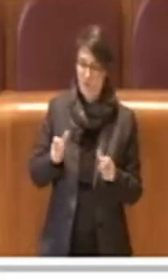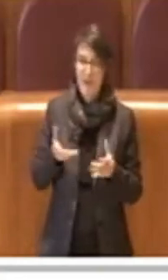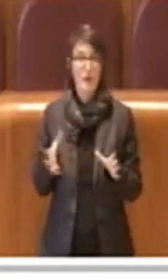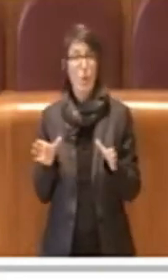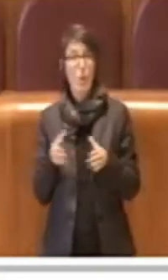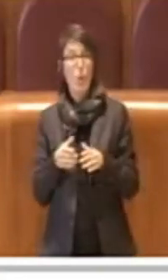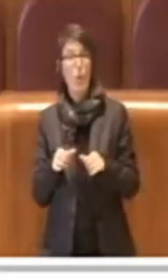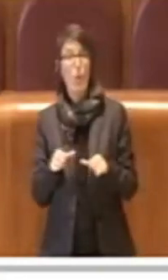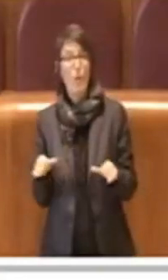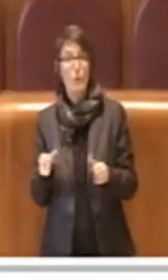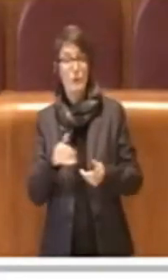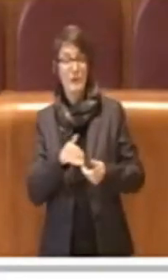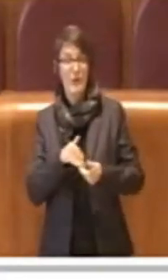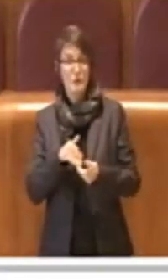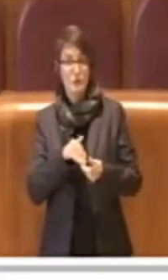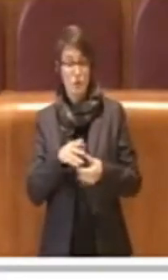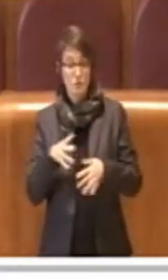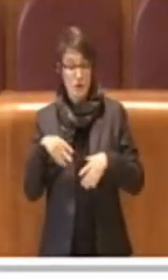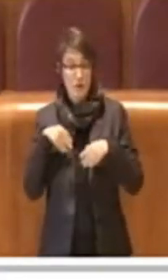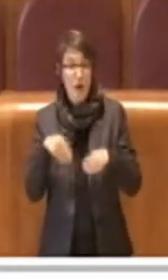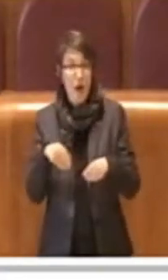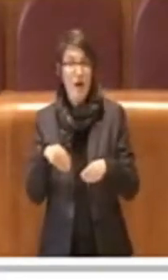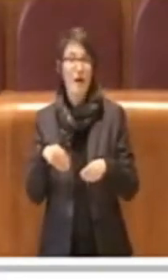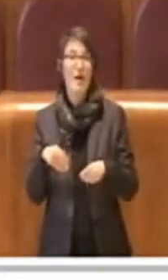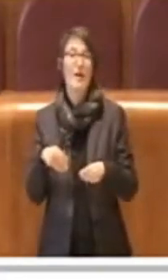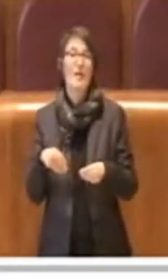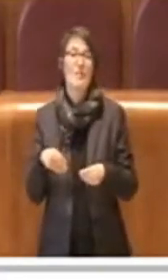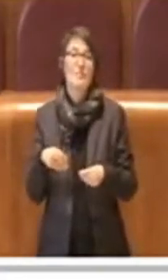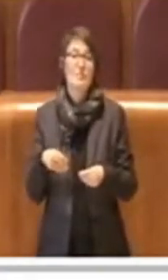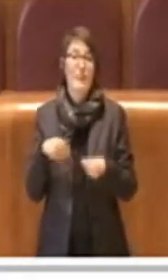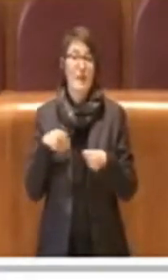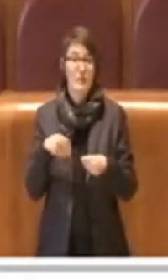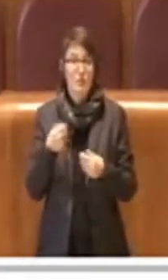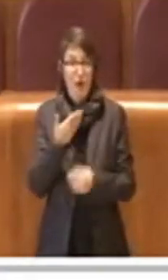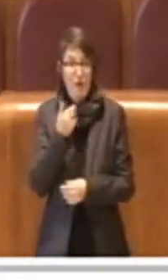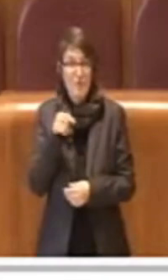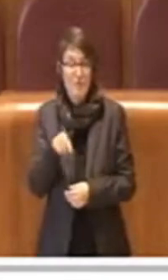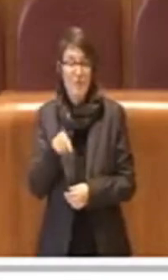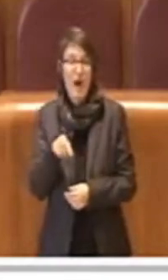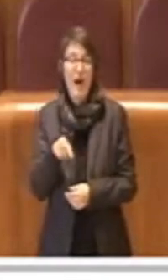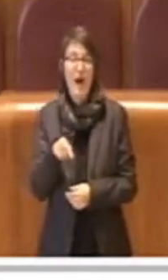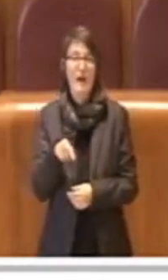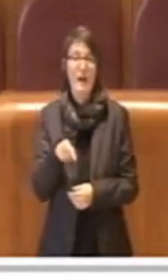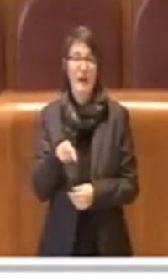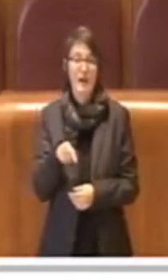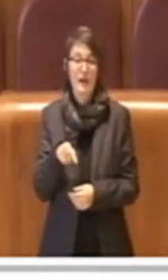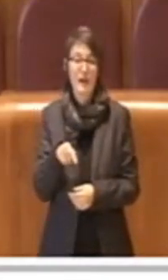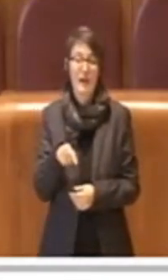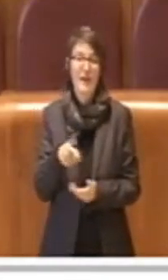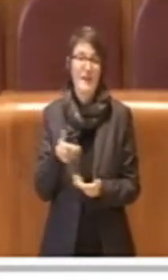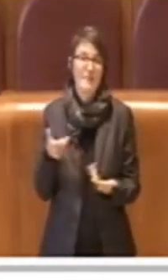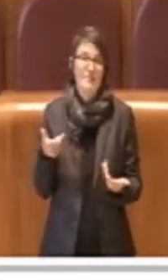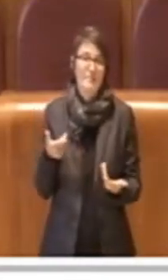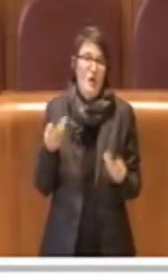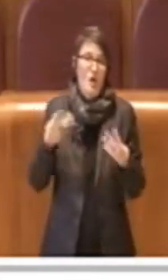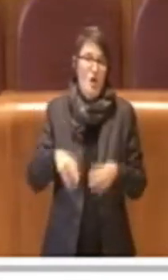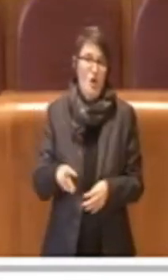cittadini e delle associazioni del territorio che lottano e che vivono ovviamente su questo tema.